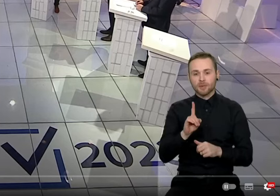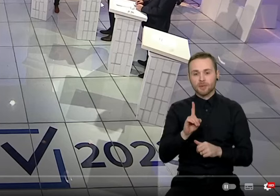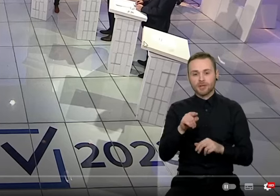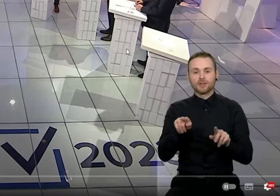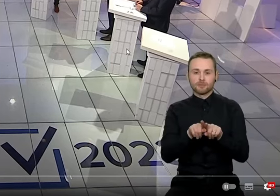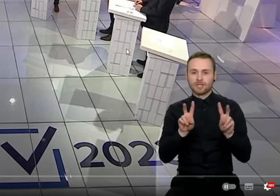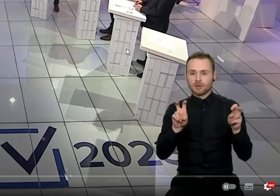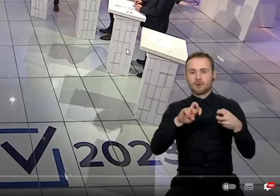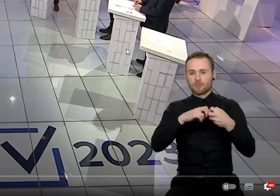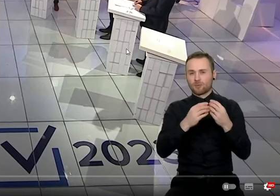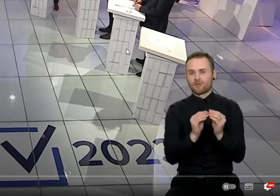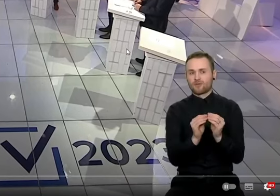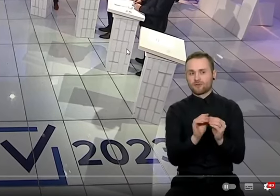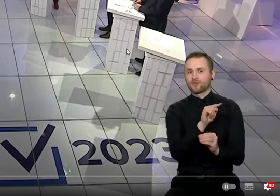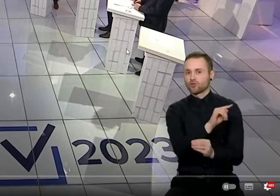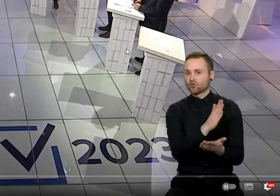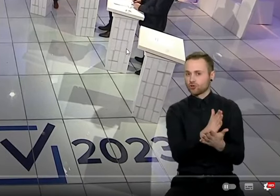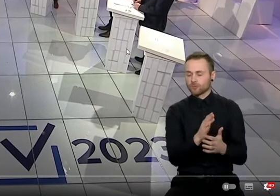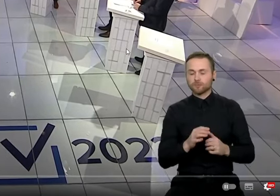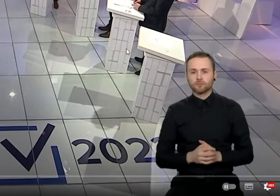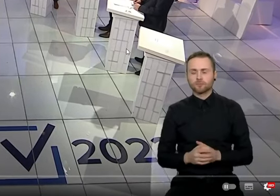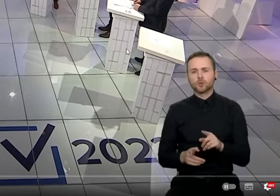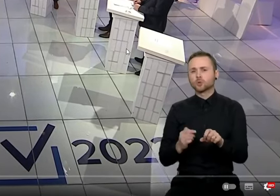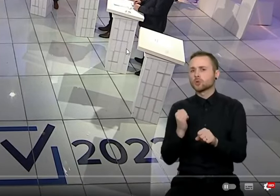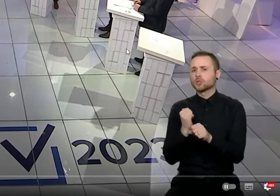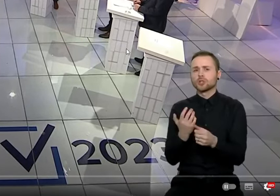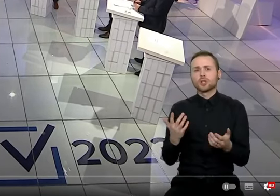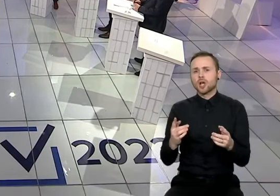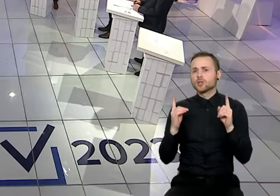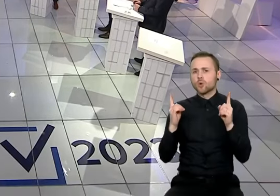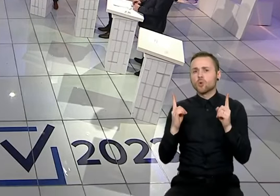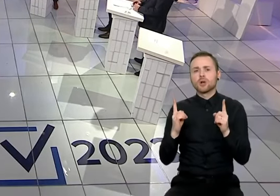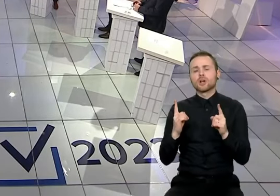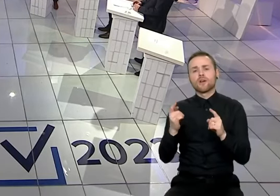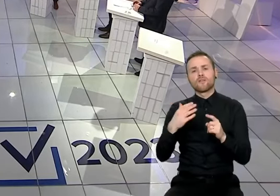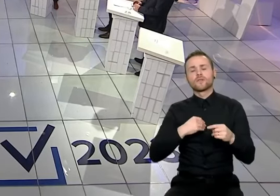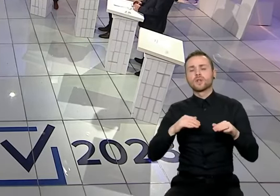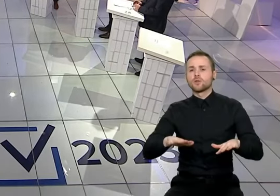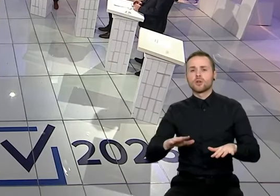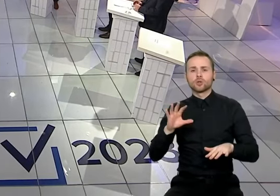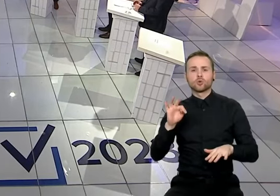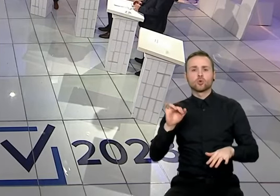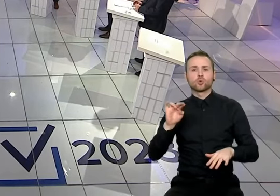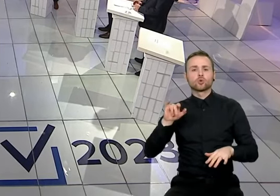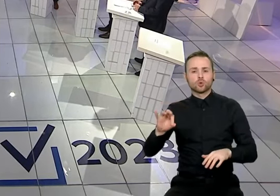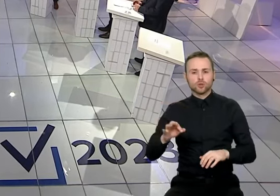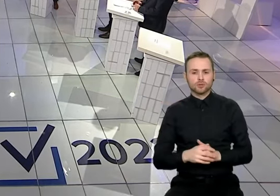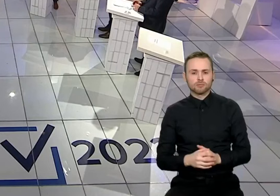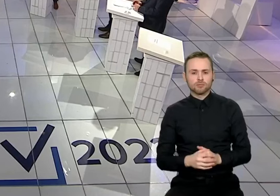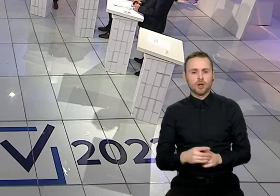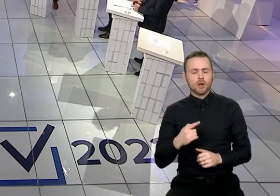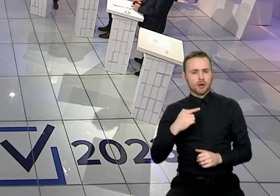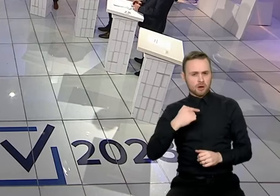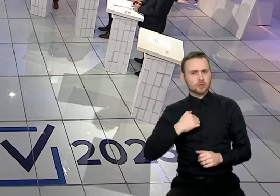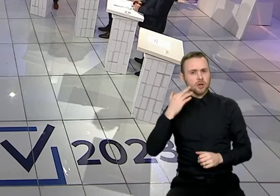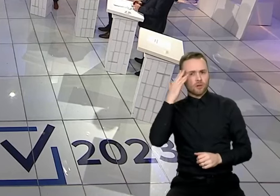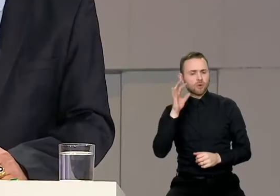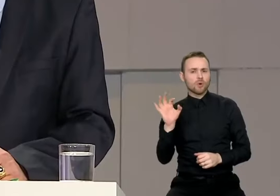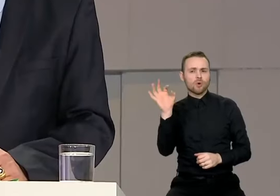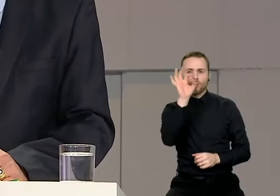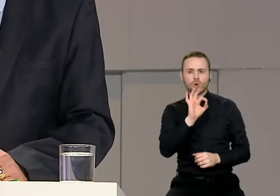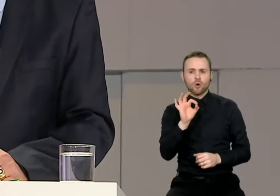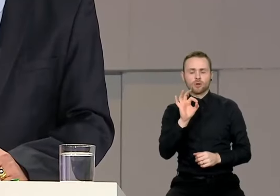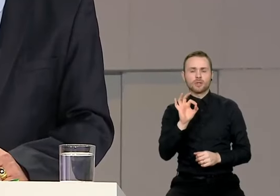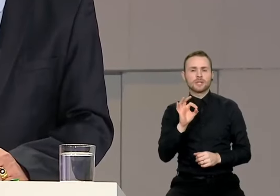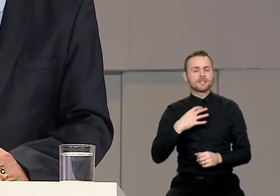ryčias gal. Ačiū, ką darytumėt, kas ostinio būtų saugės, nevaldas tutkus? Matomai, kalbėt reikia apie faktorių visumą, tai